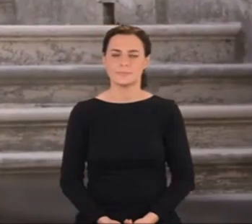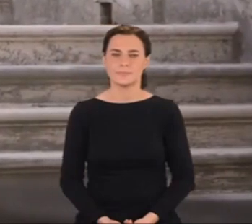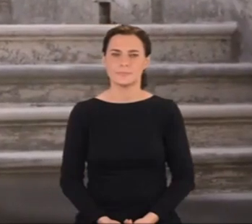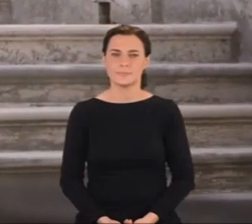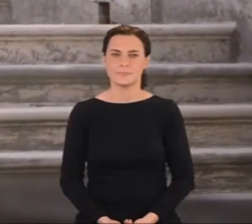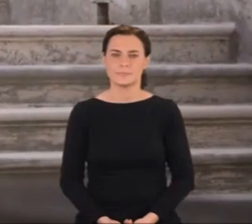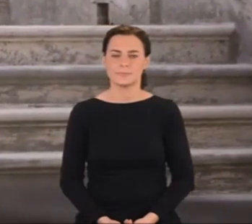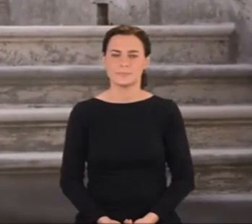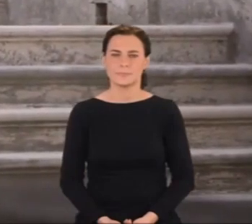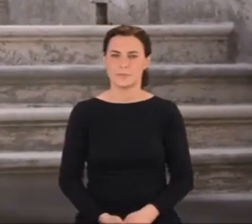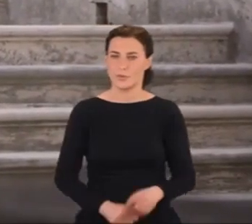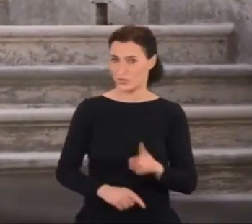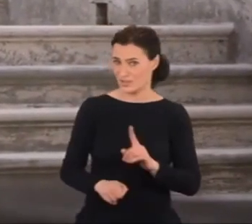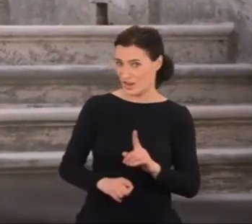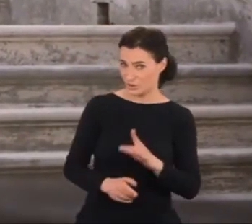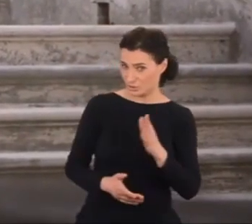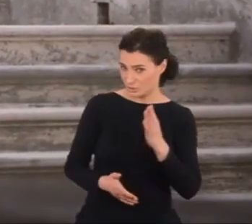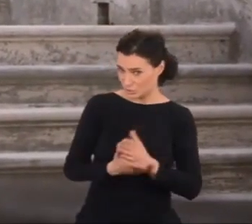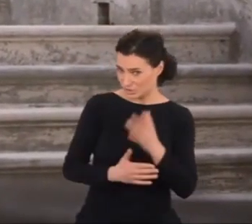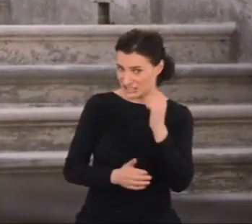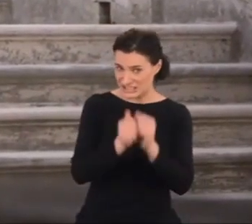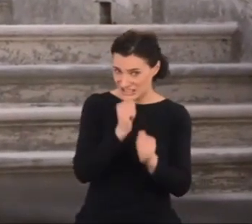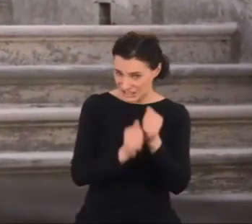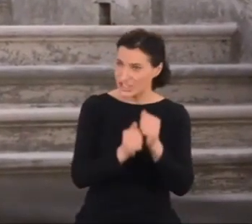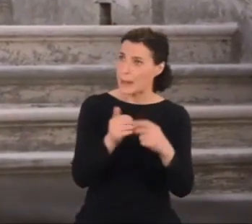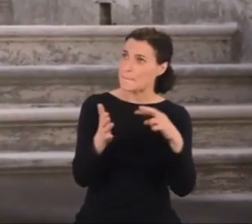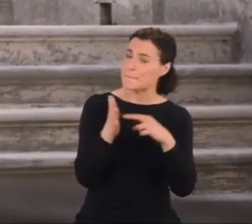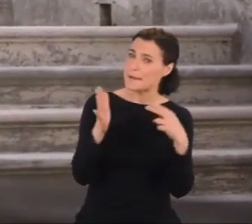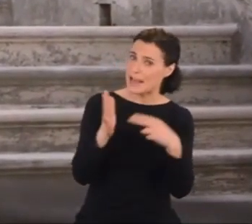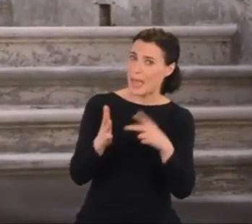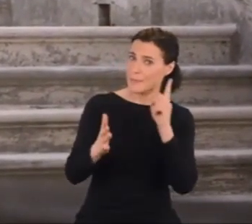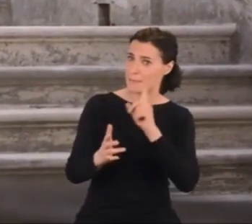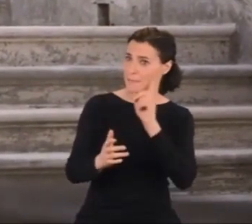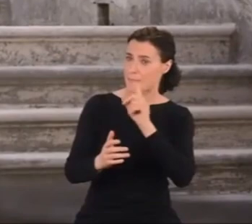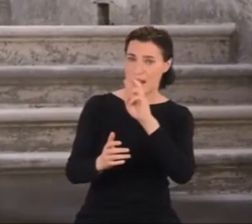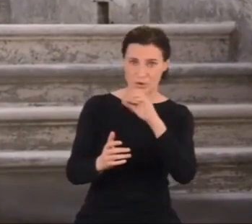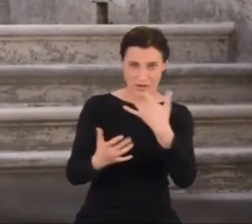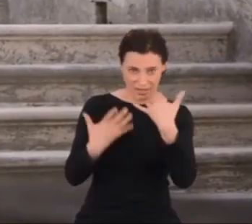To znaczy, że już w styczniu mógł planować zaginięcie.